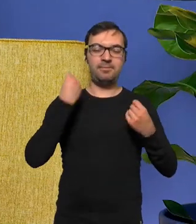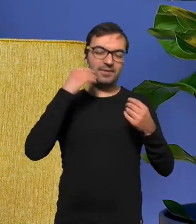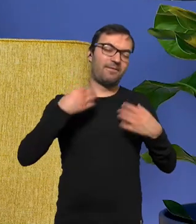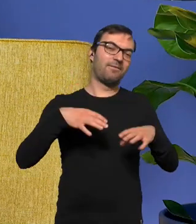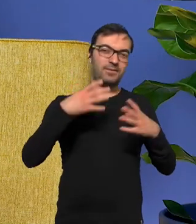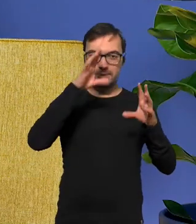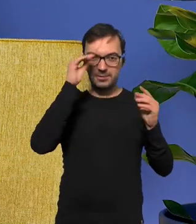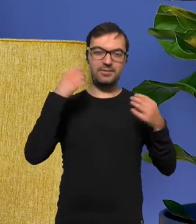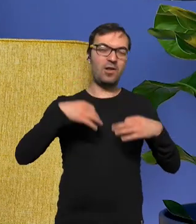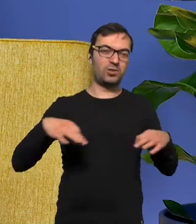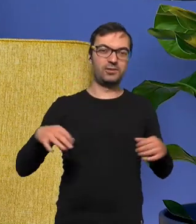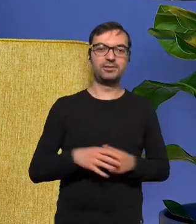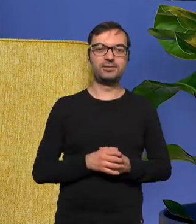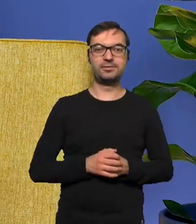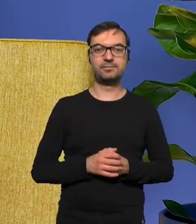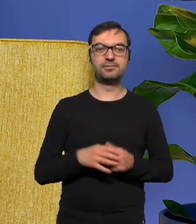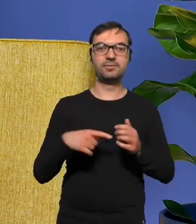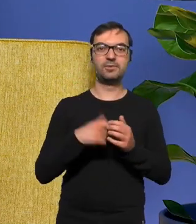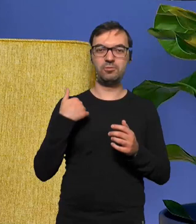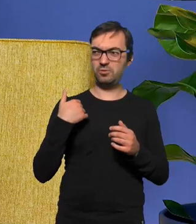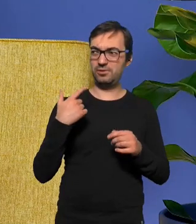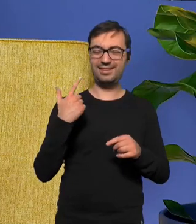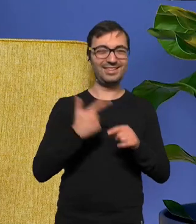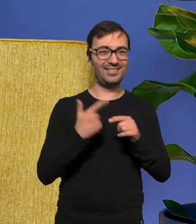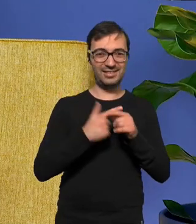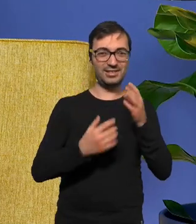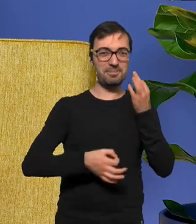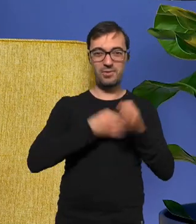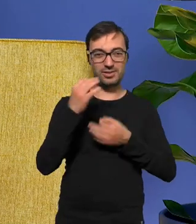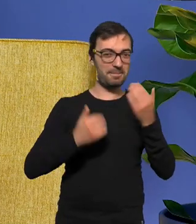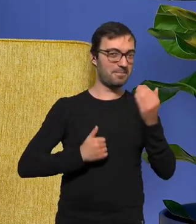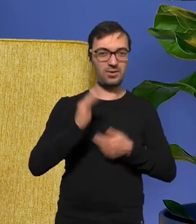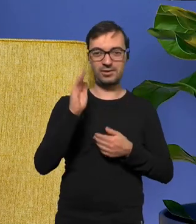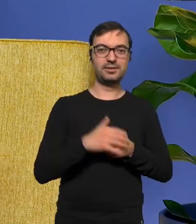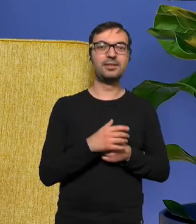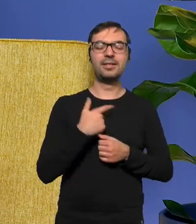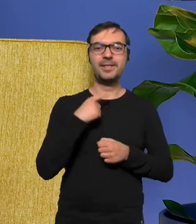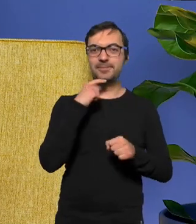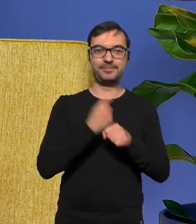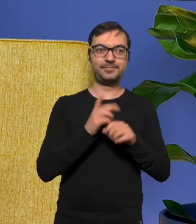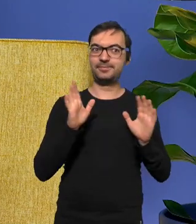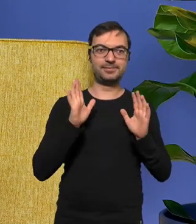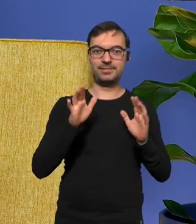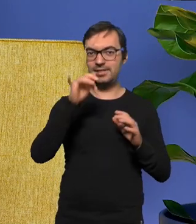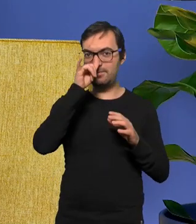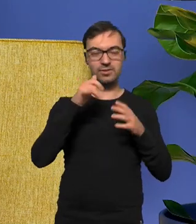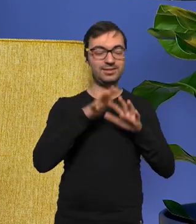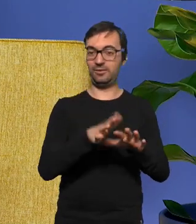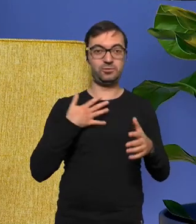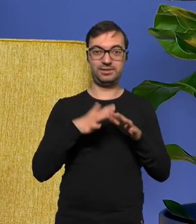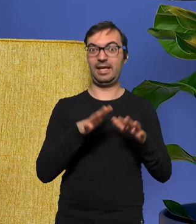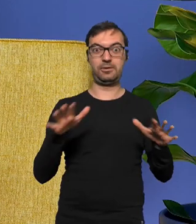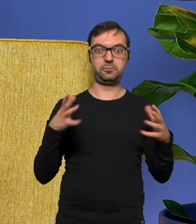no i też w pewnym momencie kiedy bo to było ponad 20 utworów stwierdziłem że nie jestem w stanie tego objąć